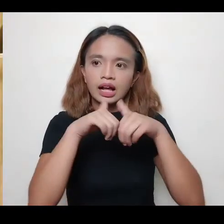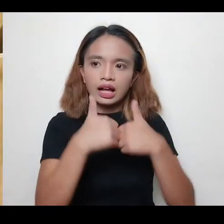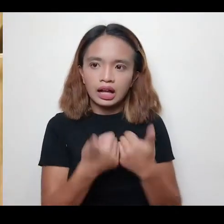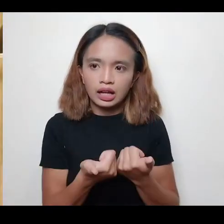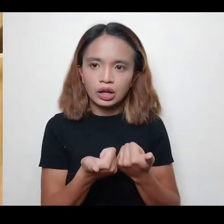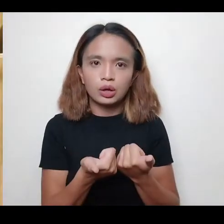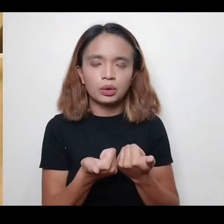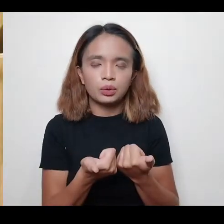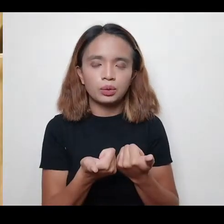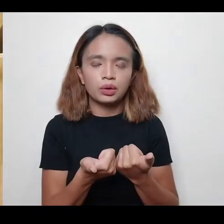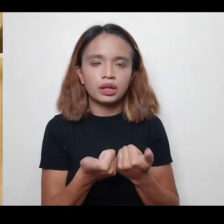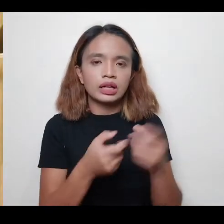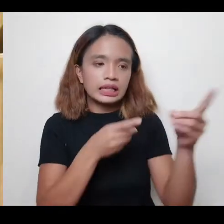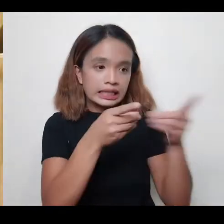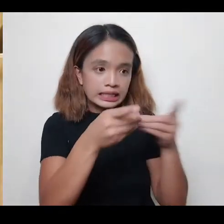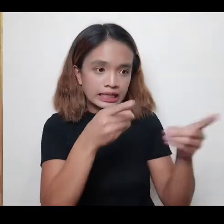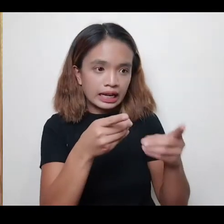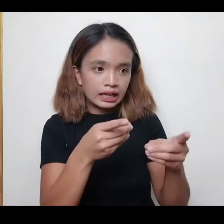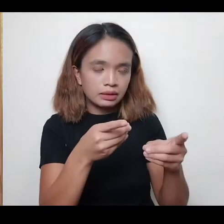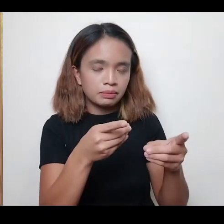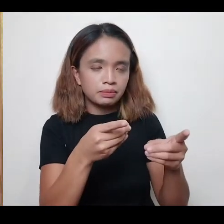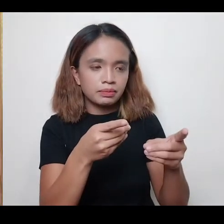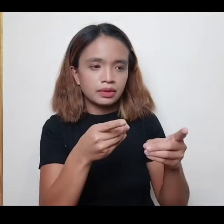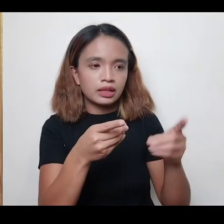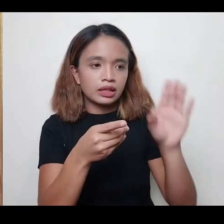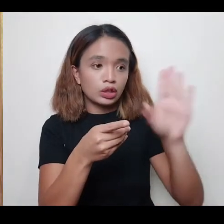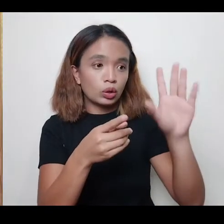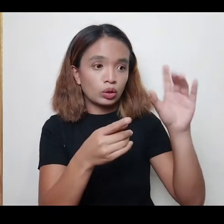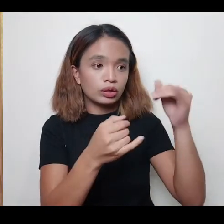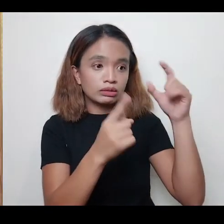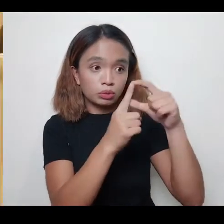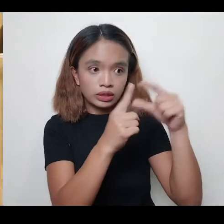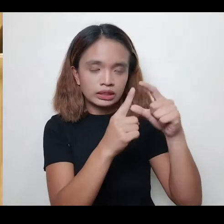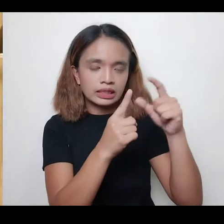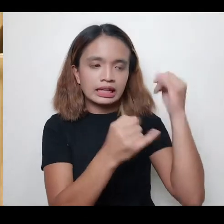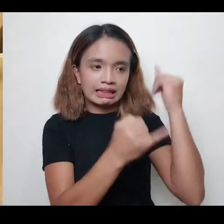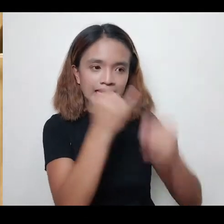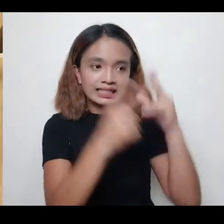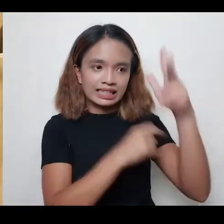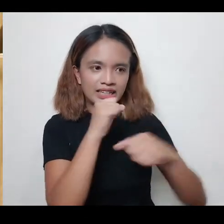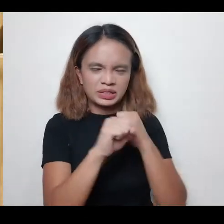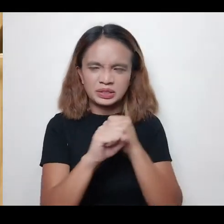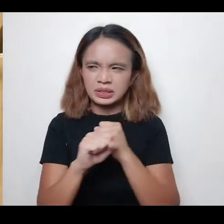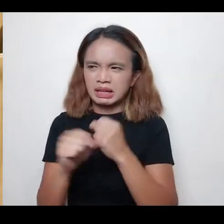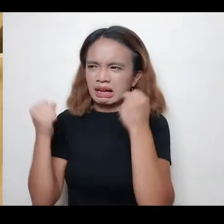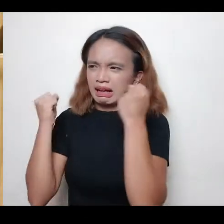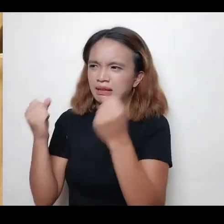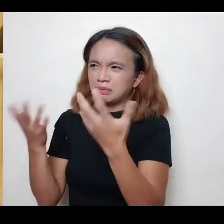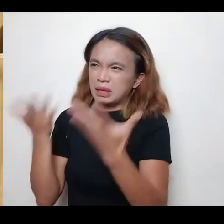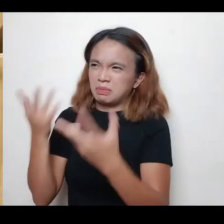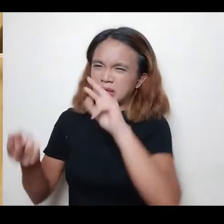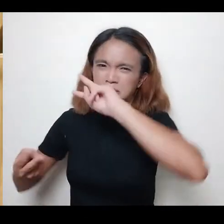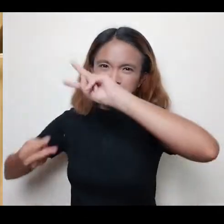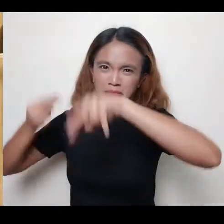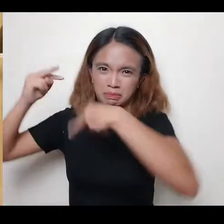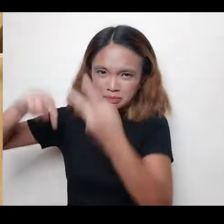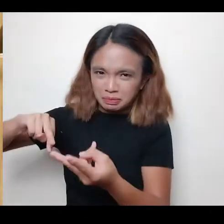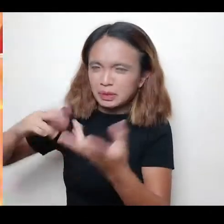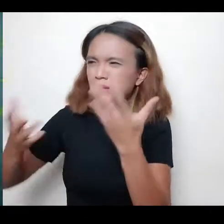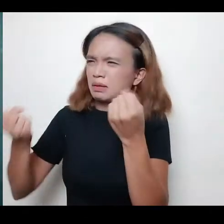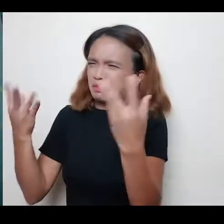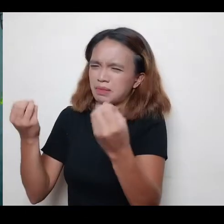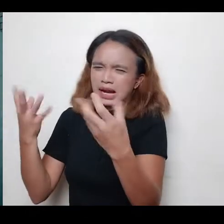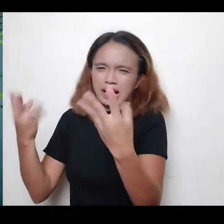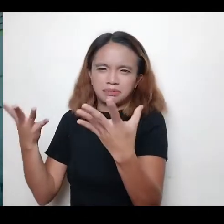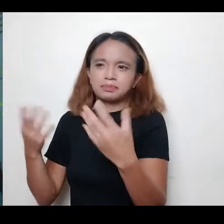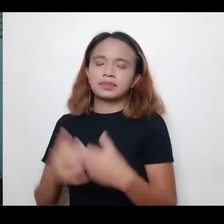Paano niyo maidescribe sa isang salita yung last three years na yan? Tumbling siguro. Punong-puno ng tumbling.